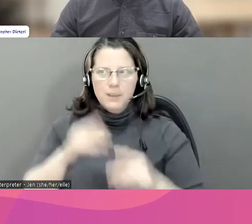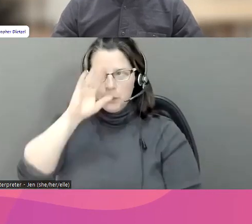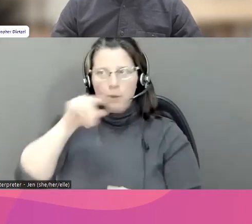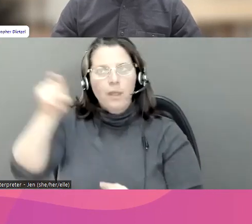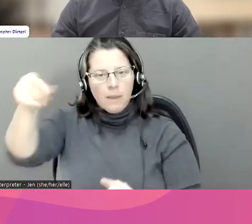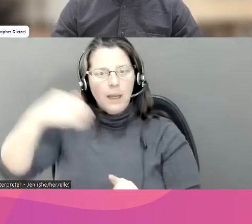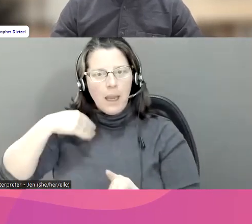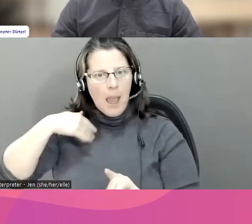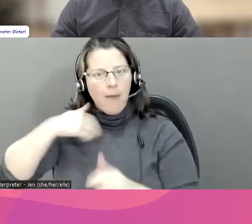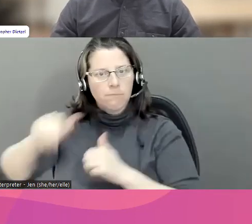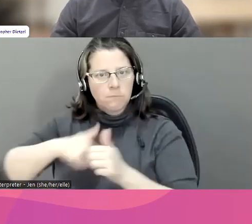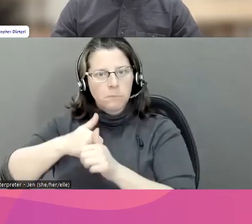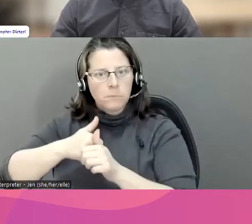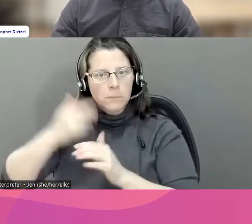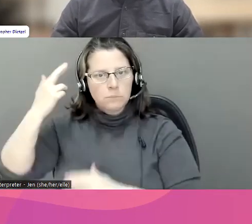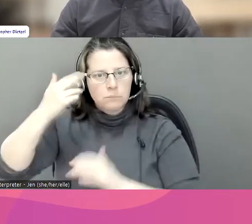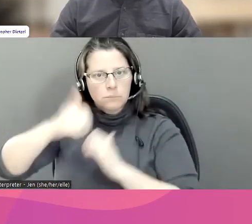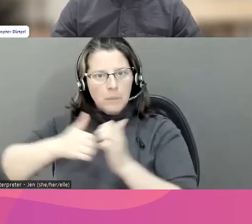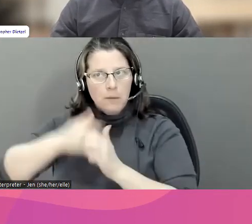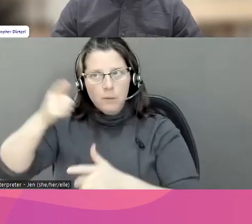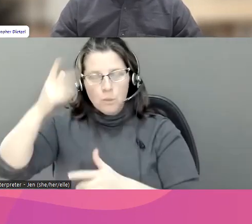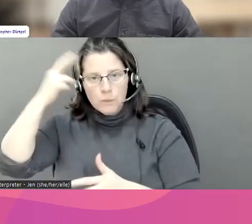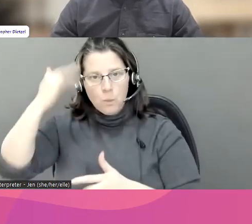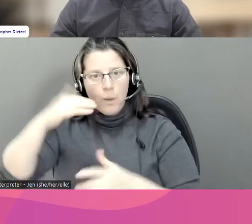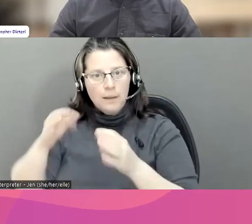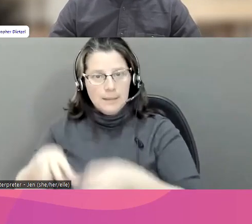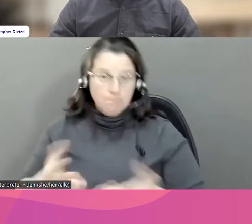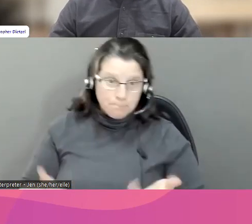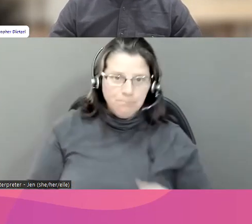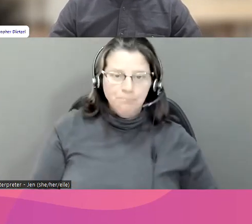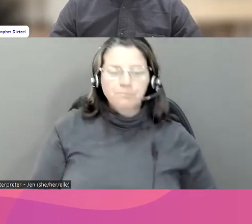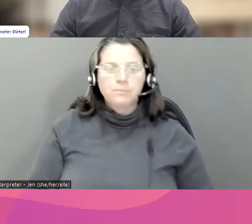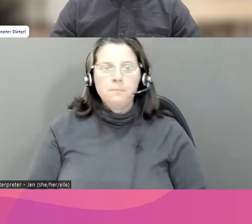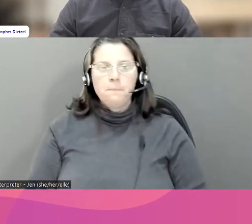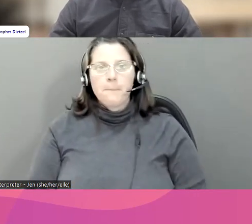'utiliser, les appeler. Et donc, ces sociétés ne sont pas entièrement neutres.